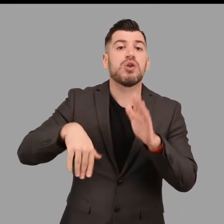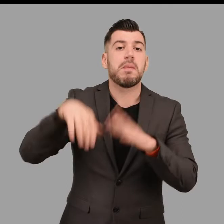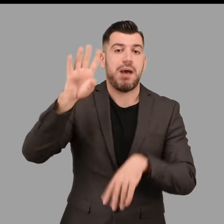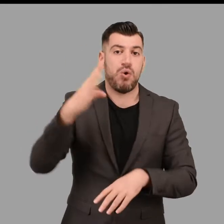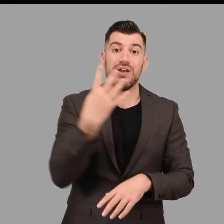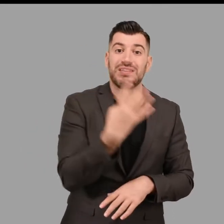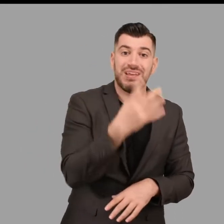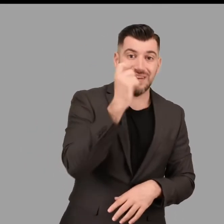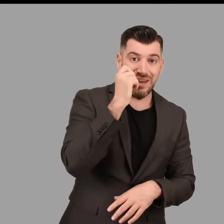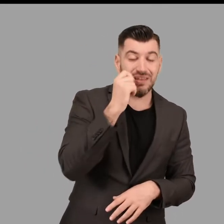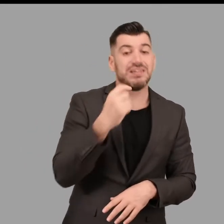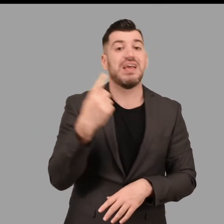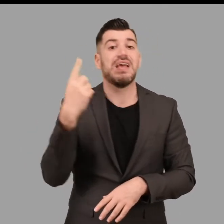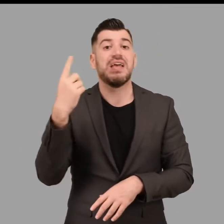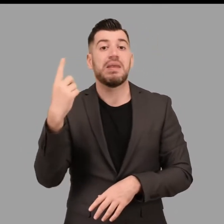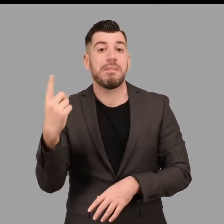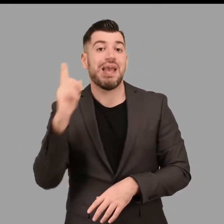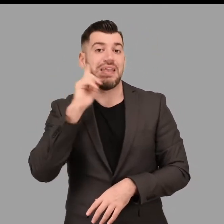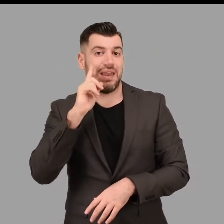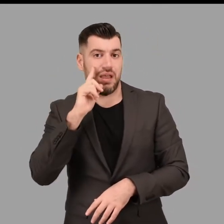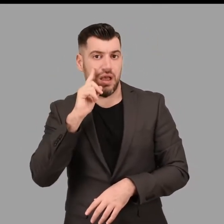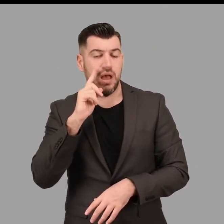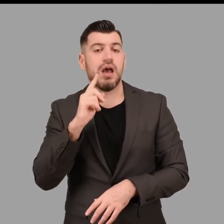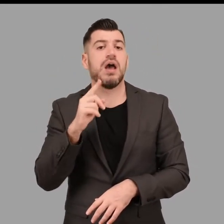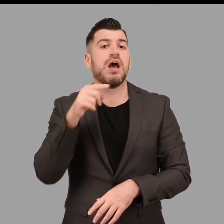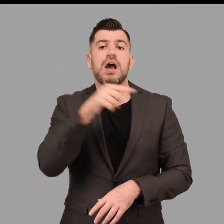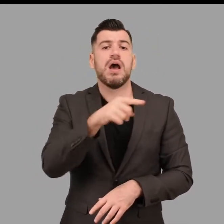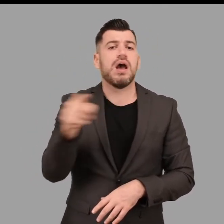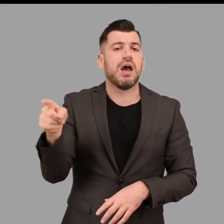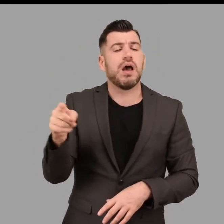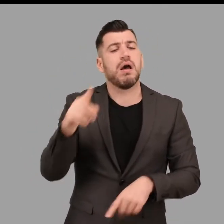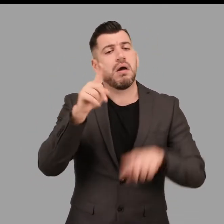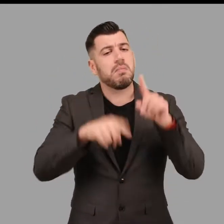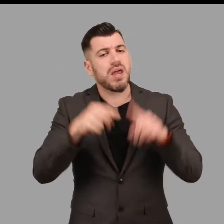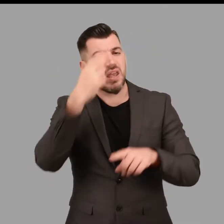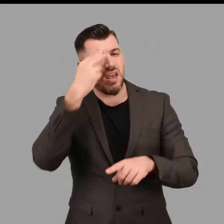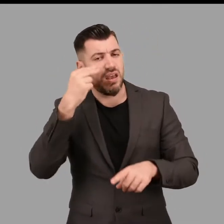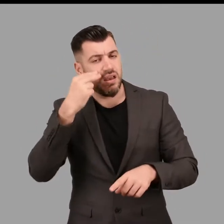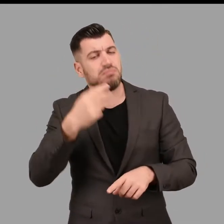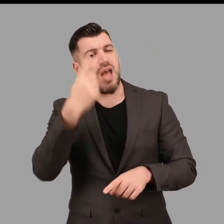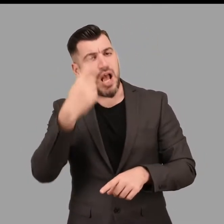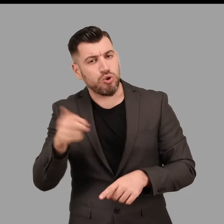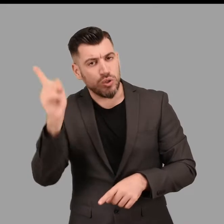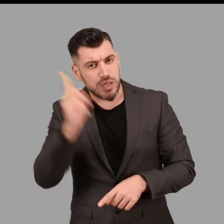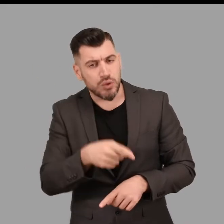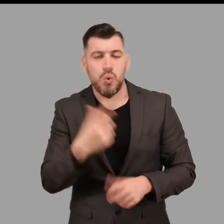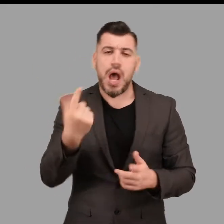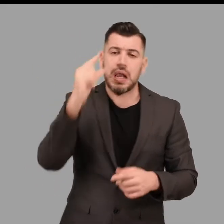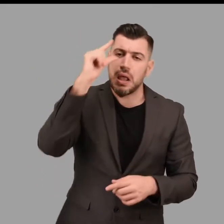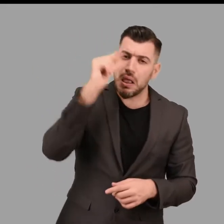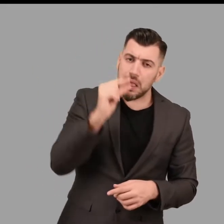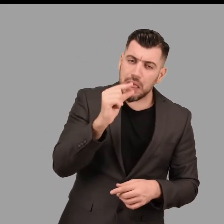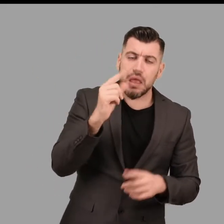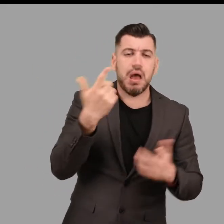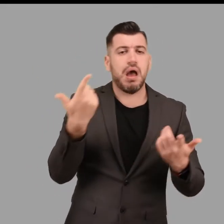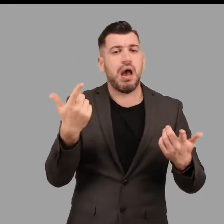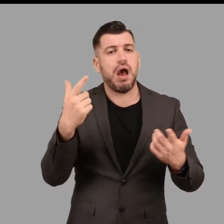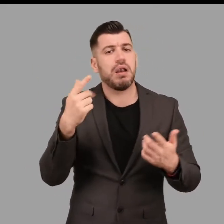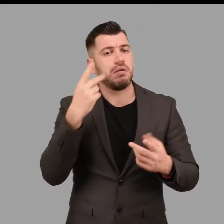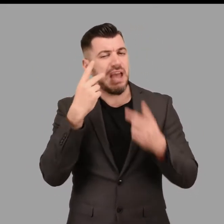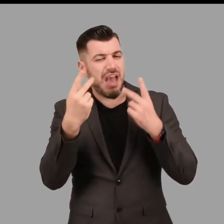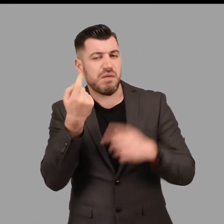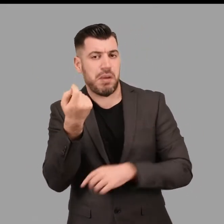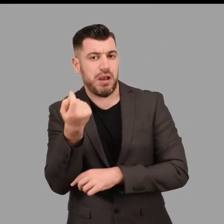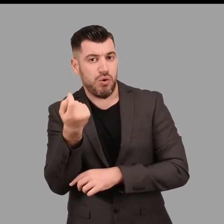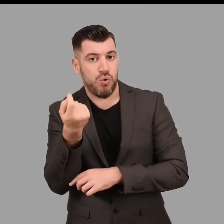από τους οποίους οι δύο ήταν ολικά τυφλοί. Οι δύο αμβλίοπες και ο ένας με σοβαρή απώλεια όρασης και οι συνοδίτους των οποίων τη γνώμη θα